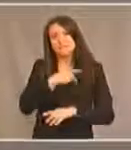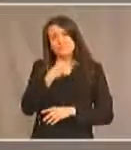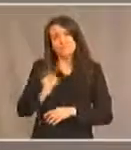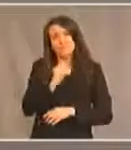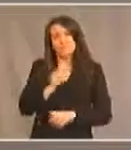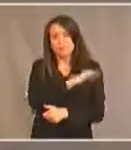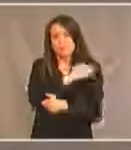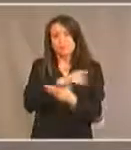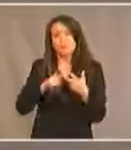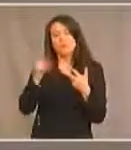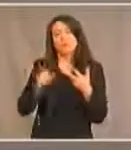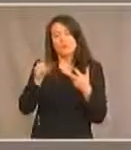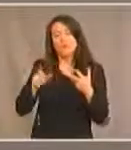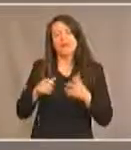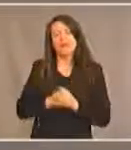Manitoba et au Québec?